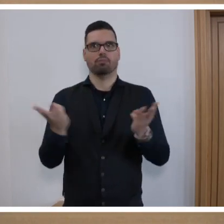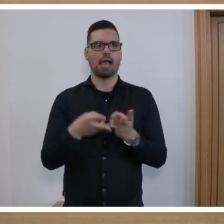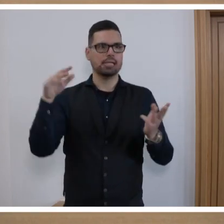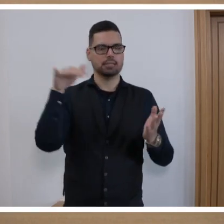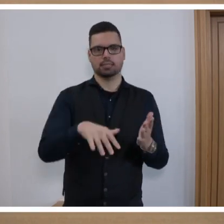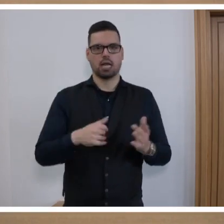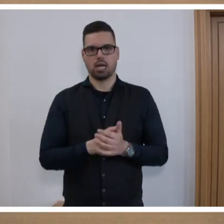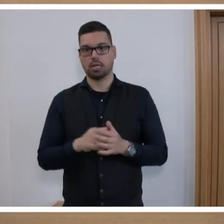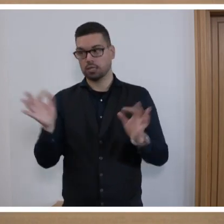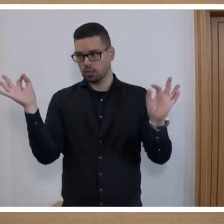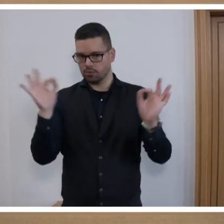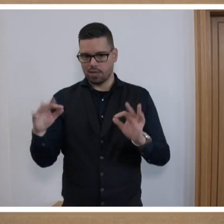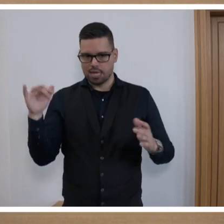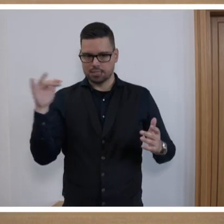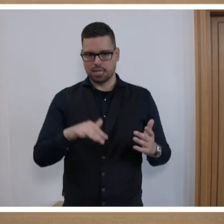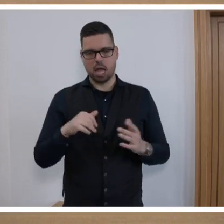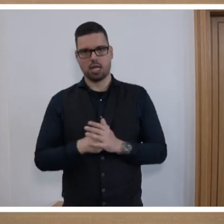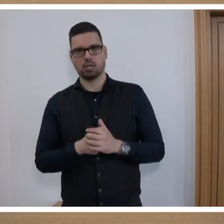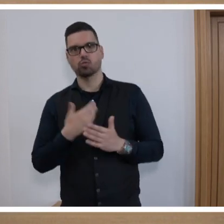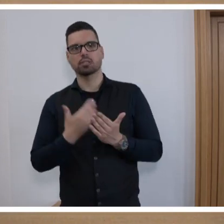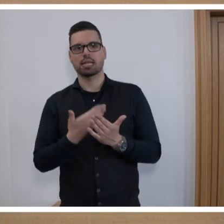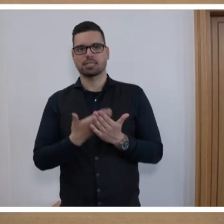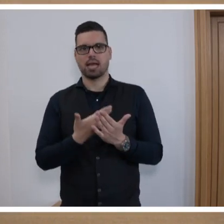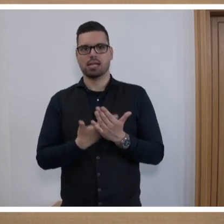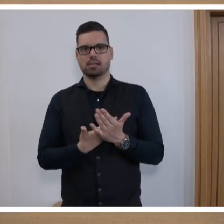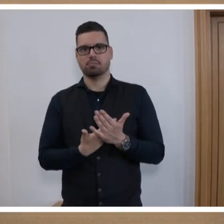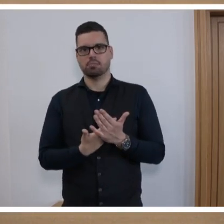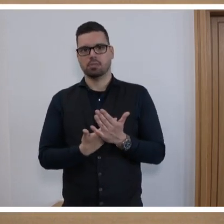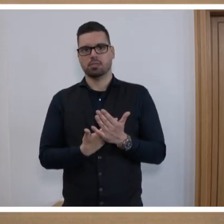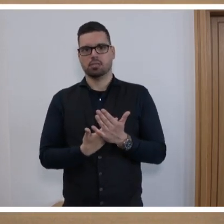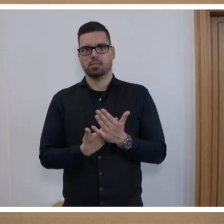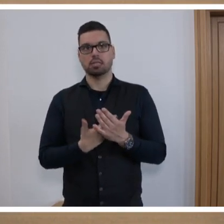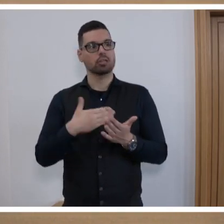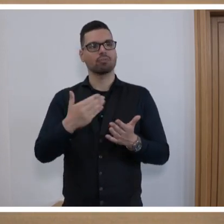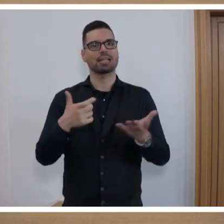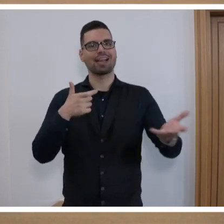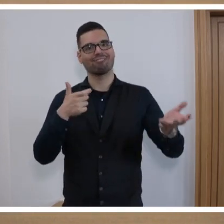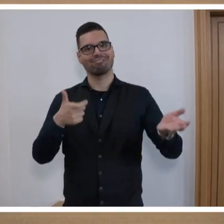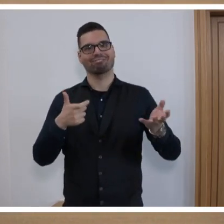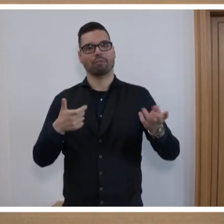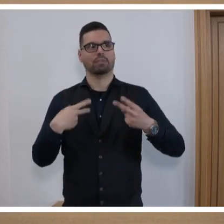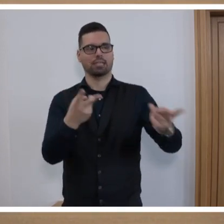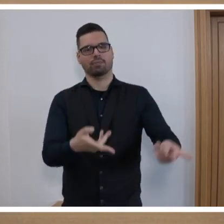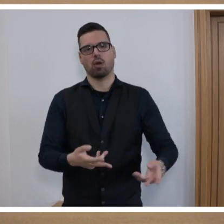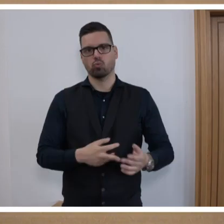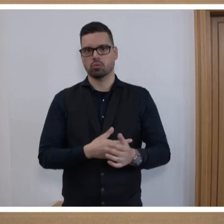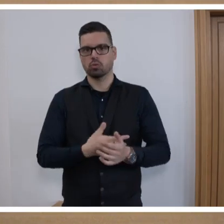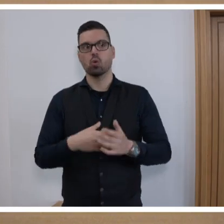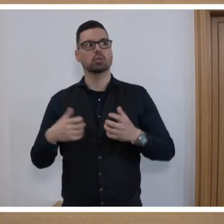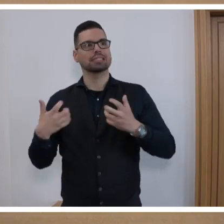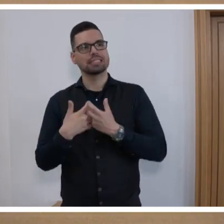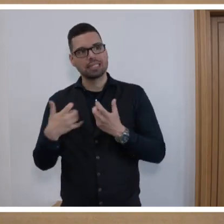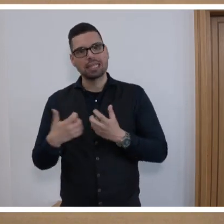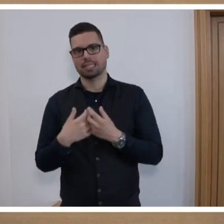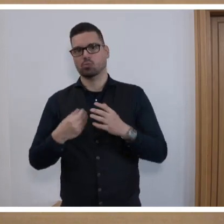Die Gefahr besteht. Und deshalb sind wir nicht für weitere Waffenlieferungen und Kriegsunterstützung.